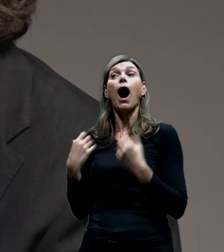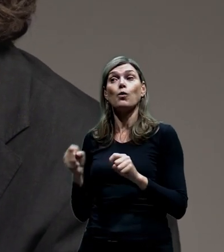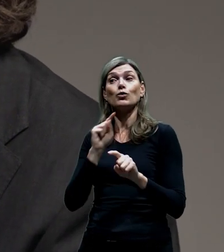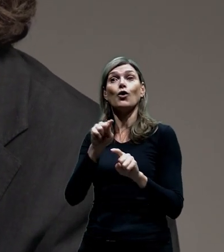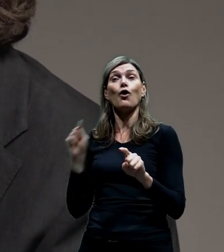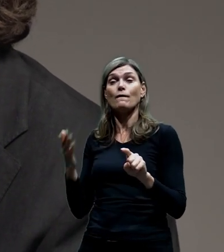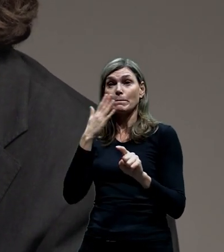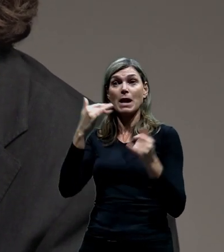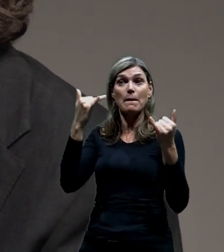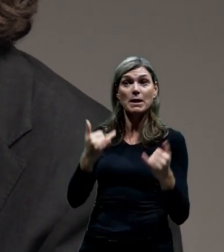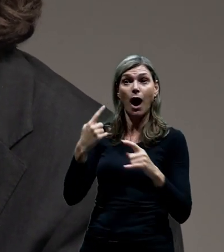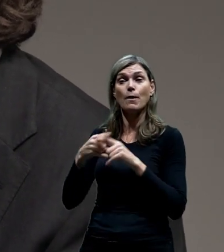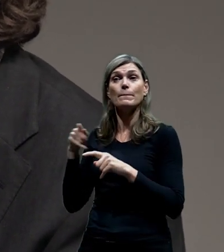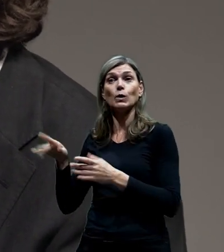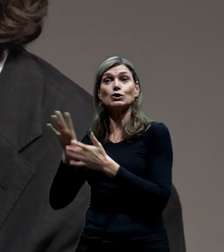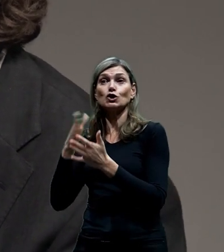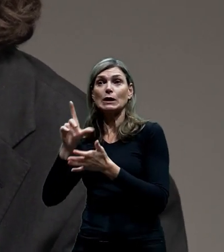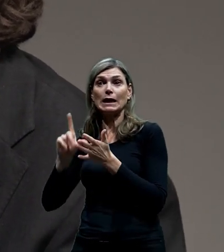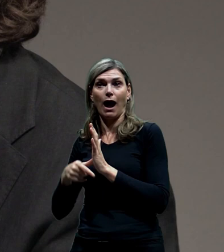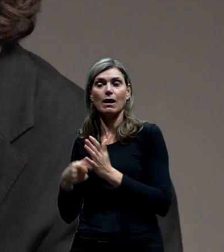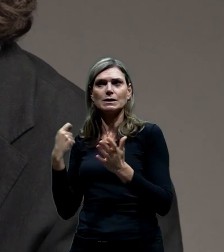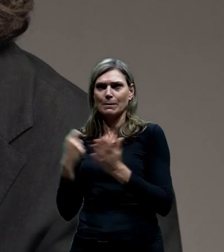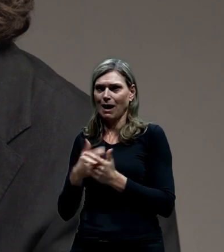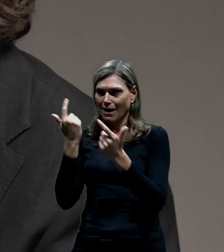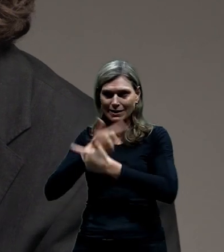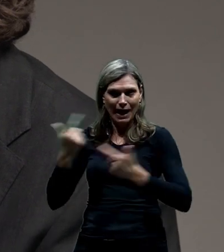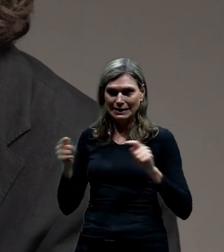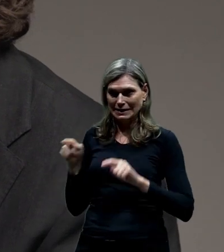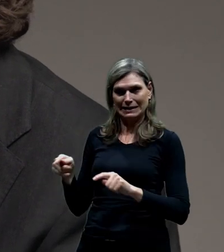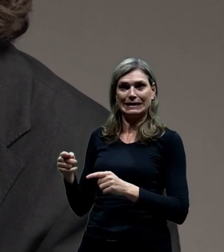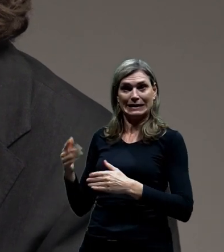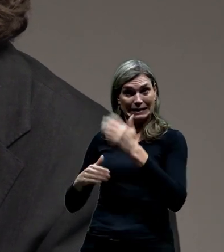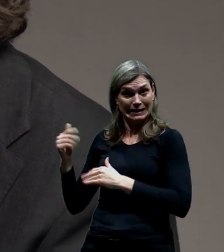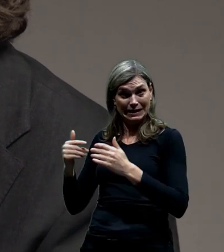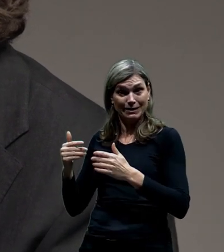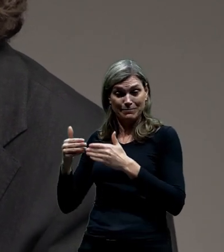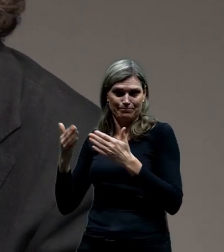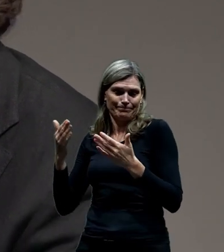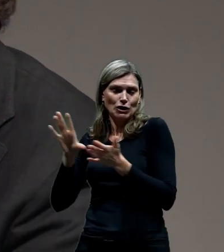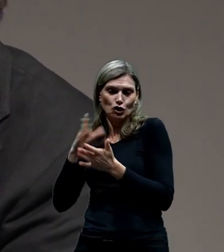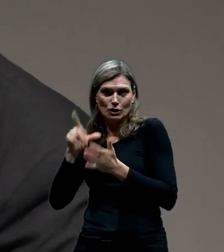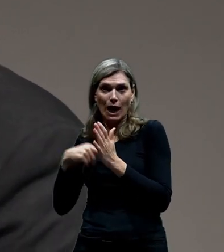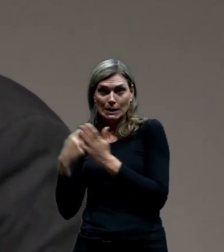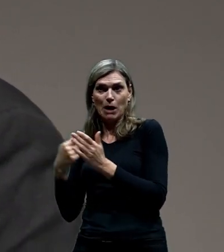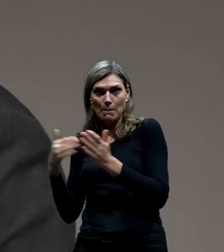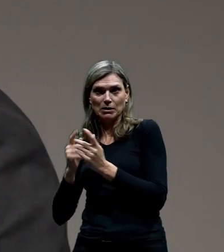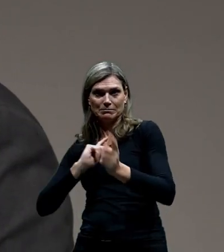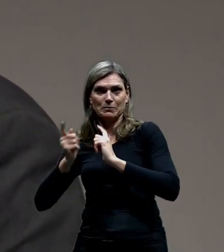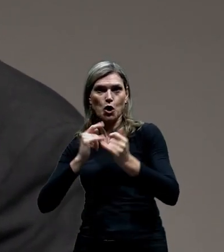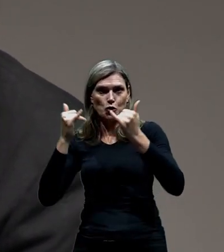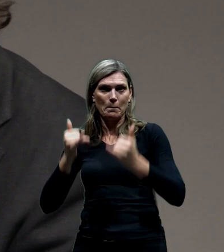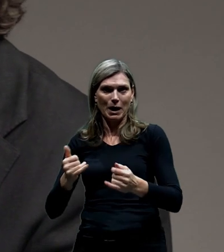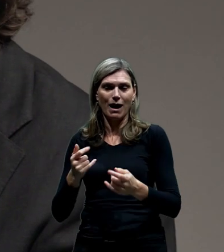zřejmé, že bez masivní investice do té dopravní struktury to město v budoucnu zklobuje. A potom ještě trošku drzej